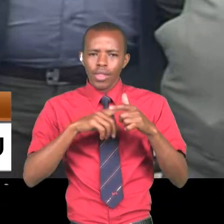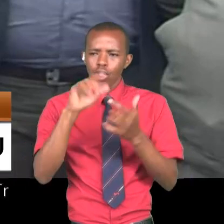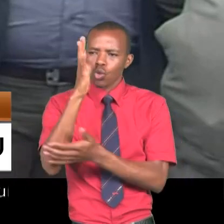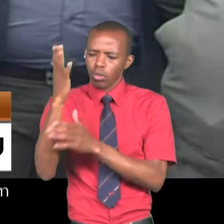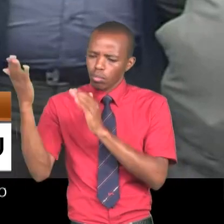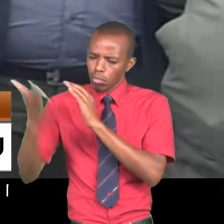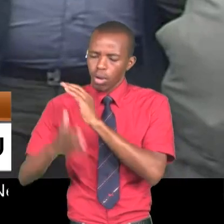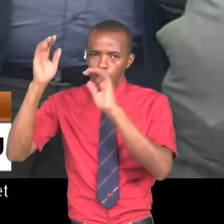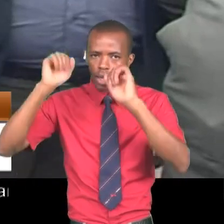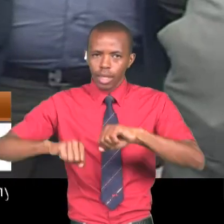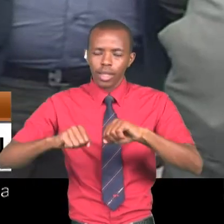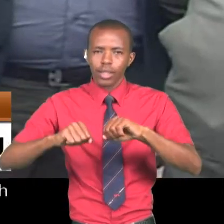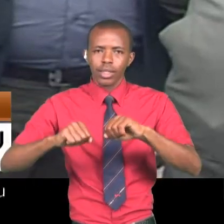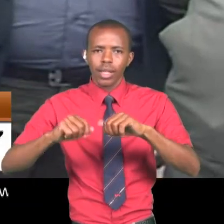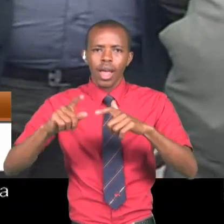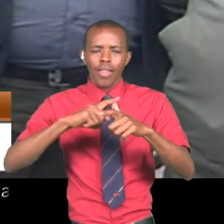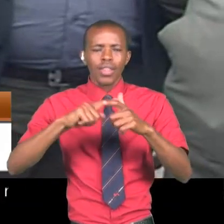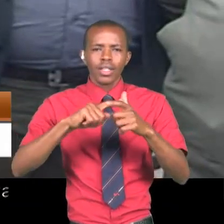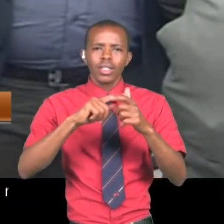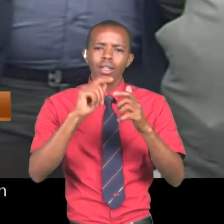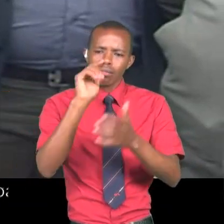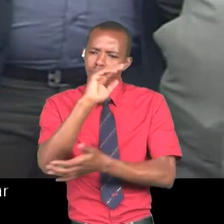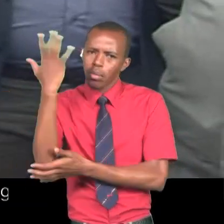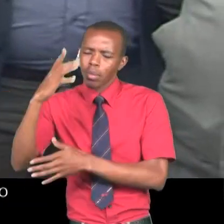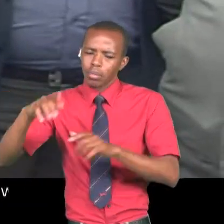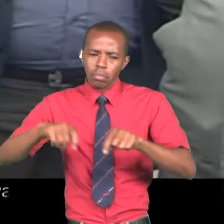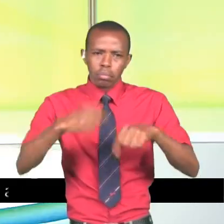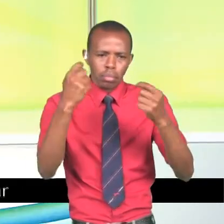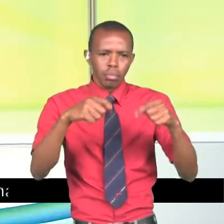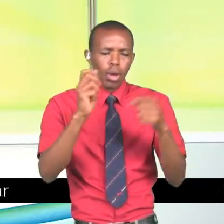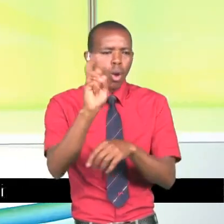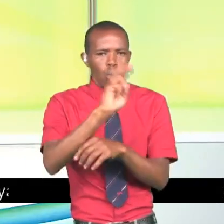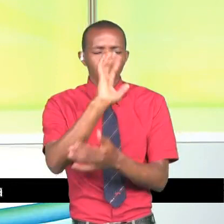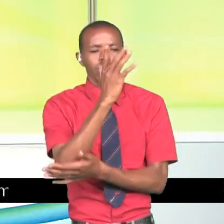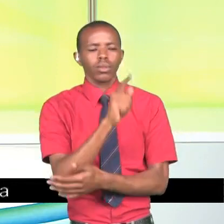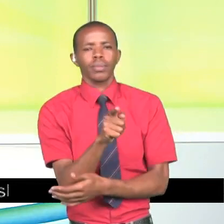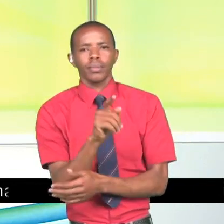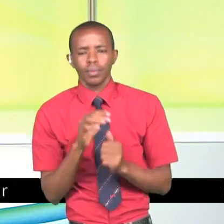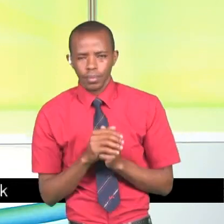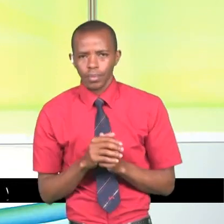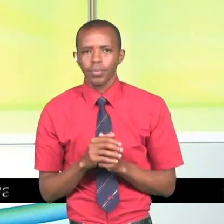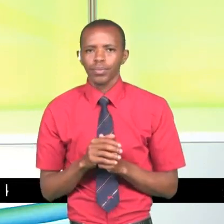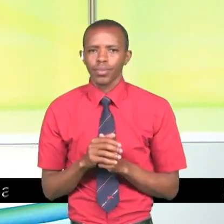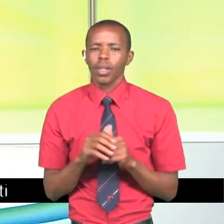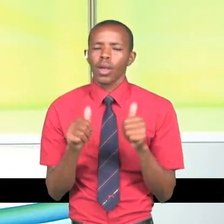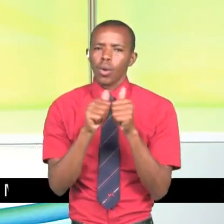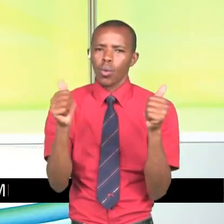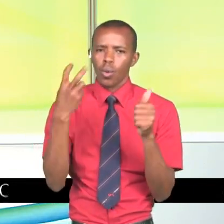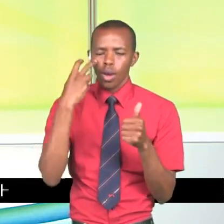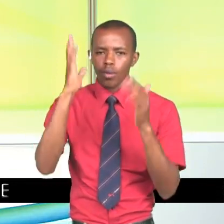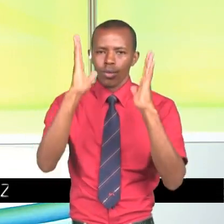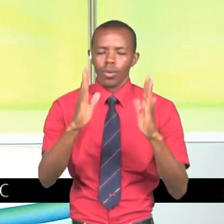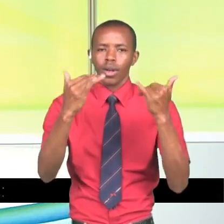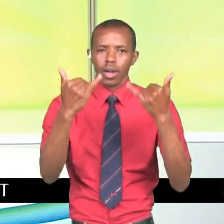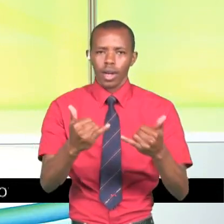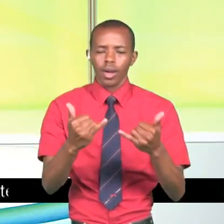kukuaribu misitu yao. Wakitafuta hii sandu luhutu. Na msodakla kabisa mpenzi mtazo maji.